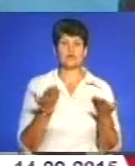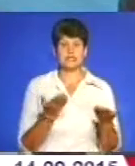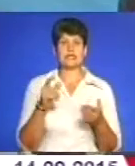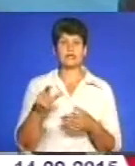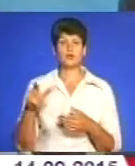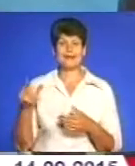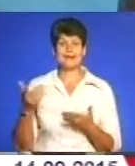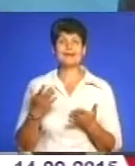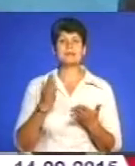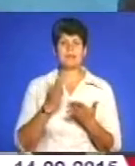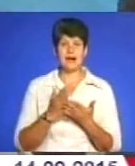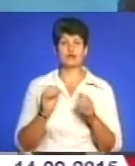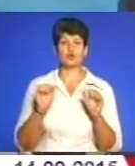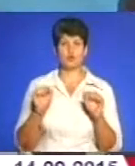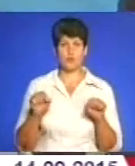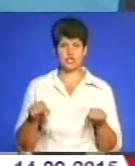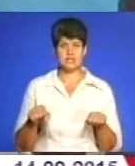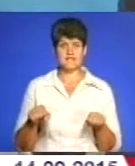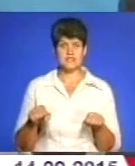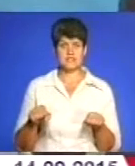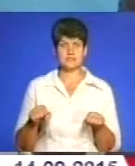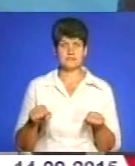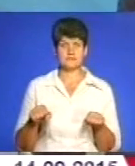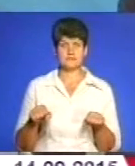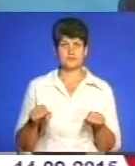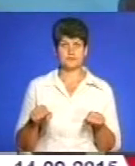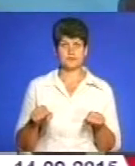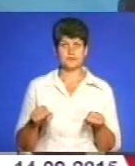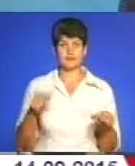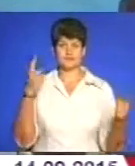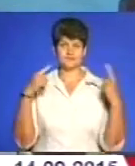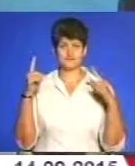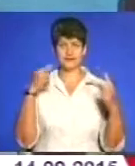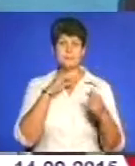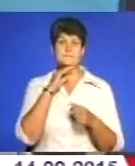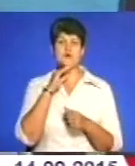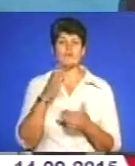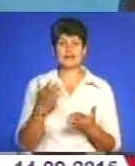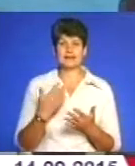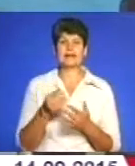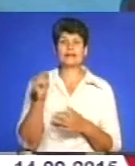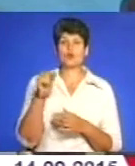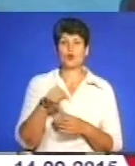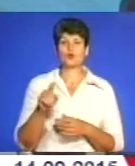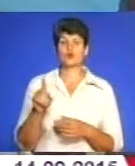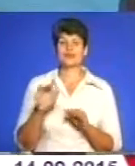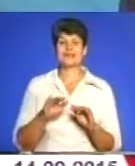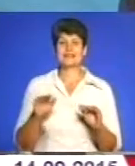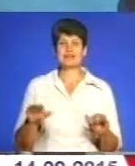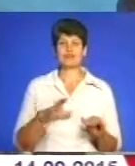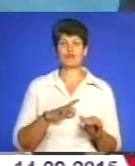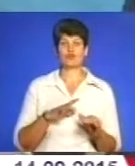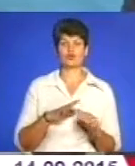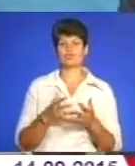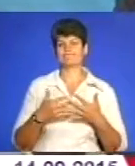які мають можливість імпровізувати якусь професію, щоб дітям було більш